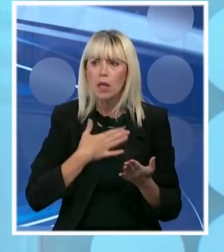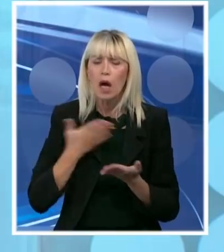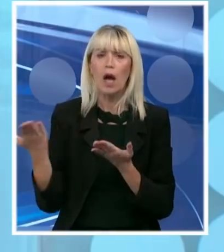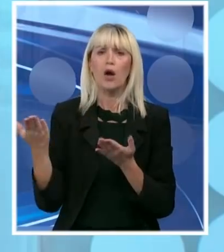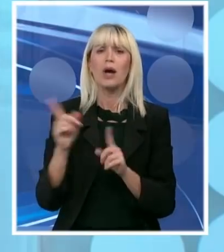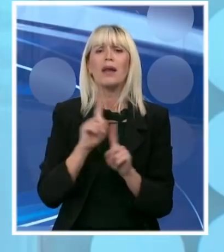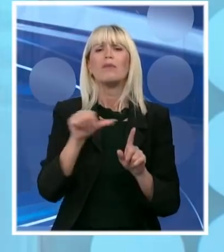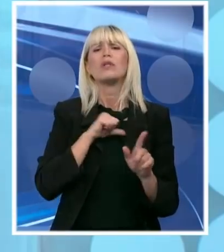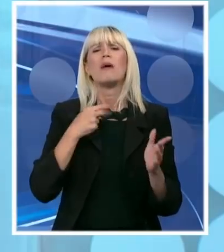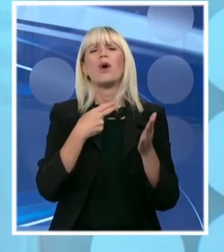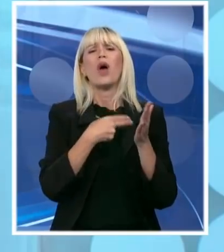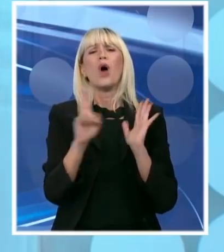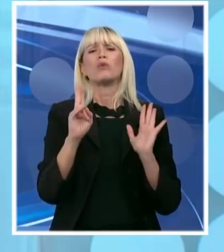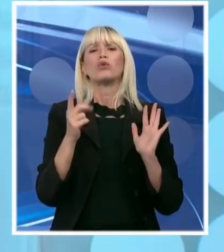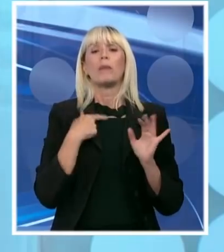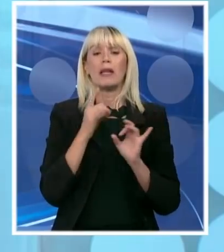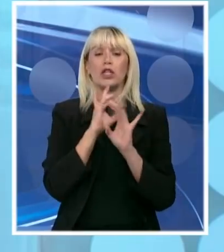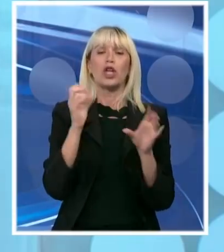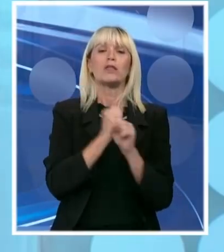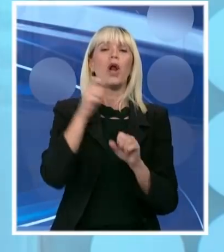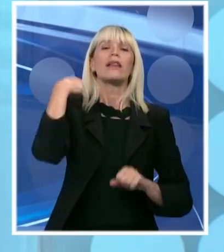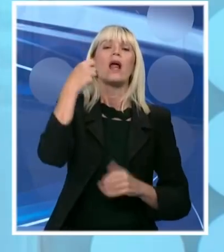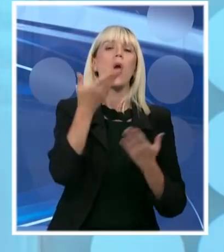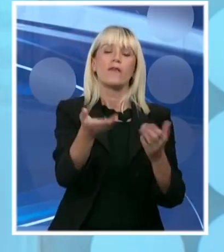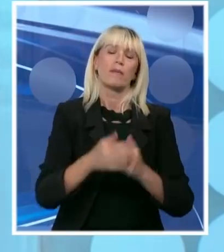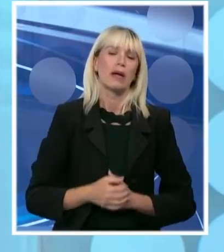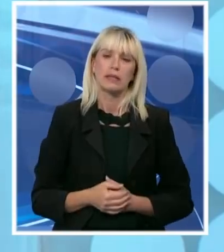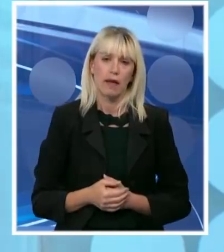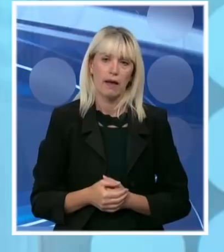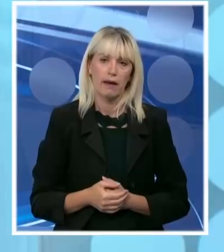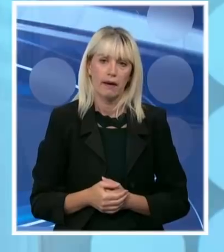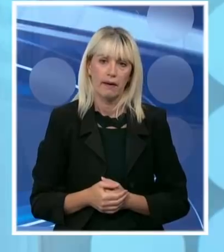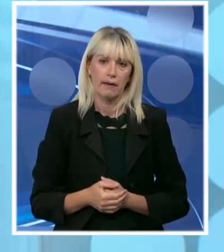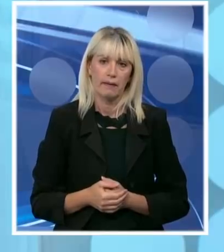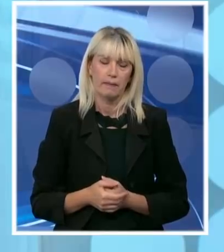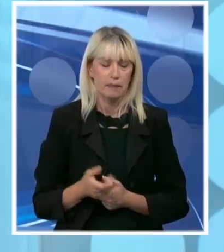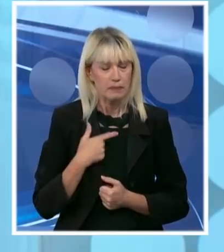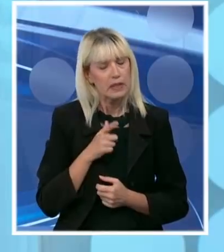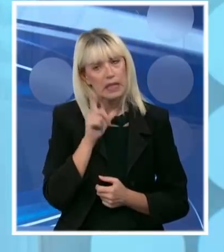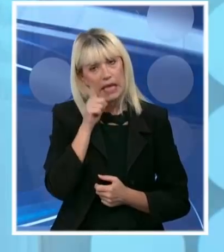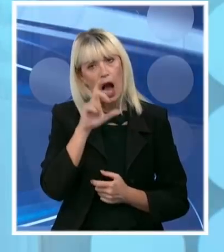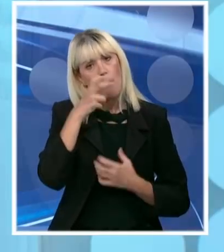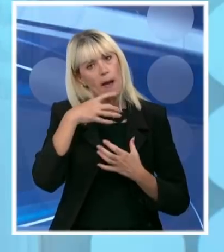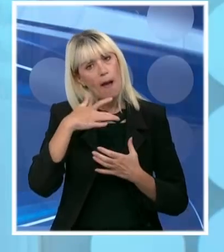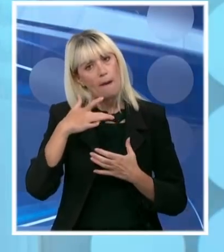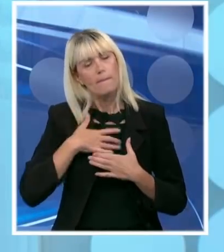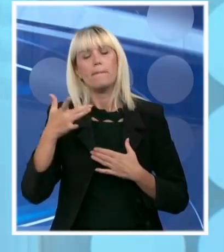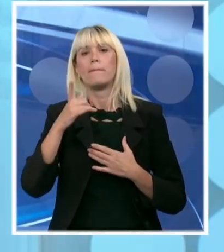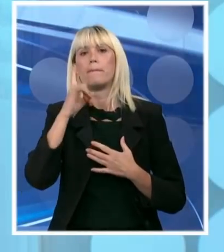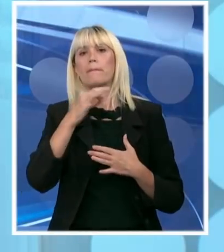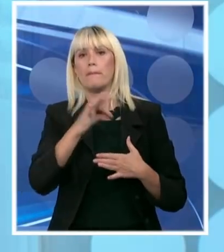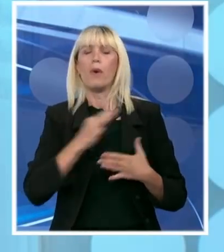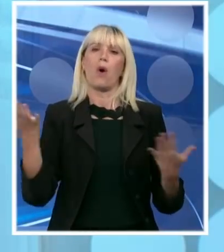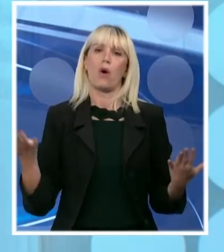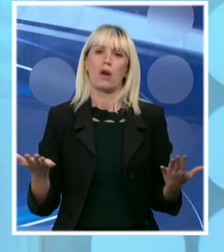nemojte samo da nas obtužujete da mi nismo reali za pazar. Mi ljudi u pazaru spremamo. Strašno me to boli. Zato to drugi put na RTS-u na tome insistiram.